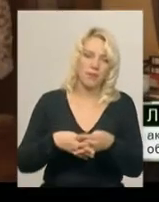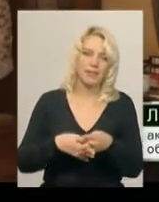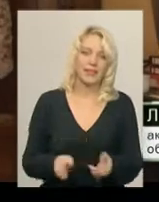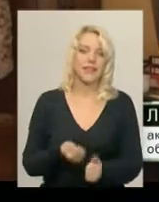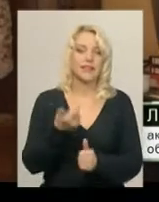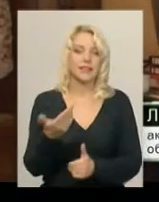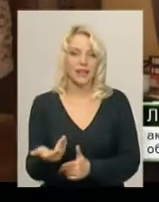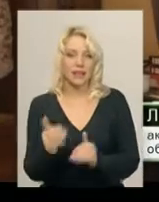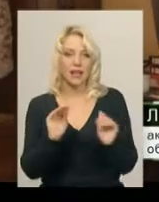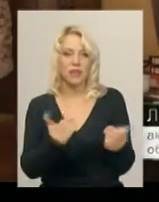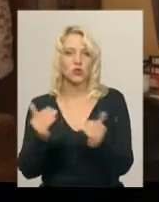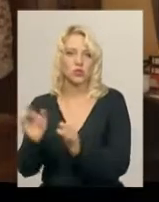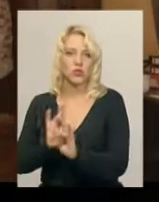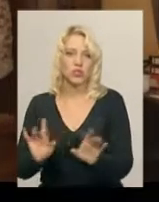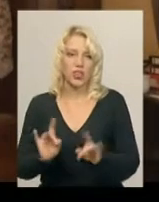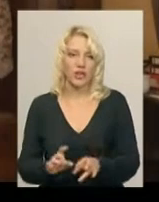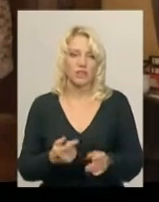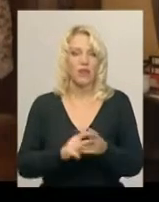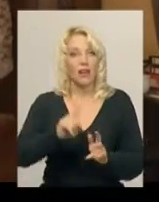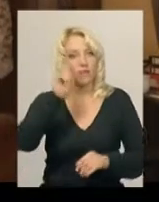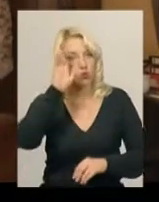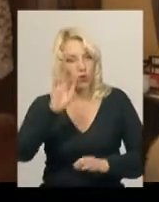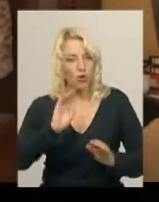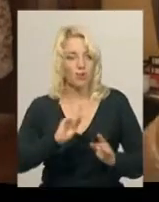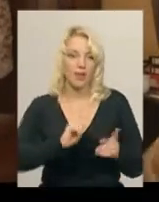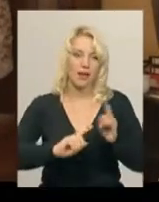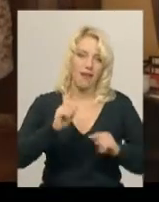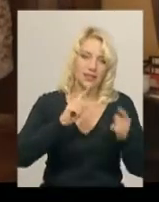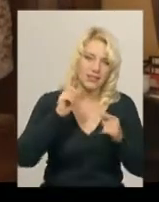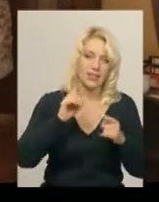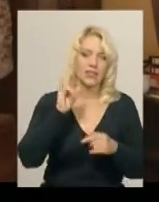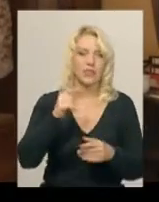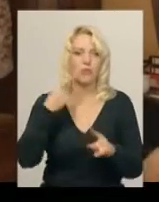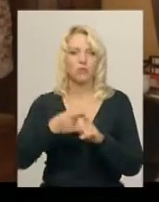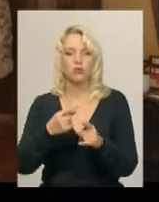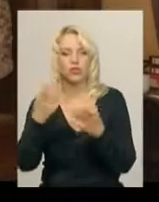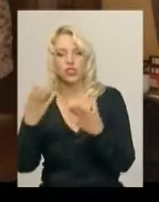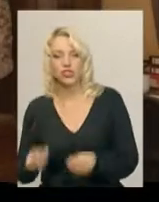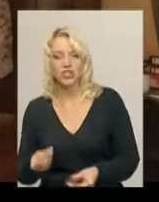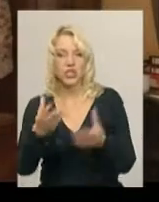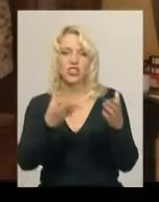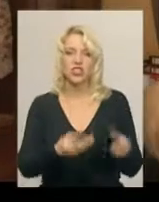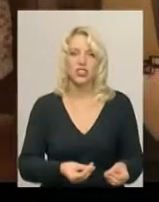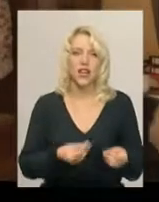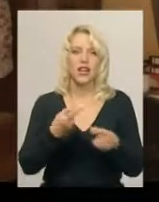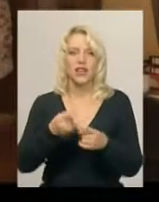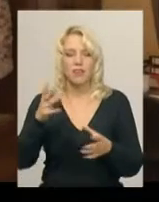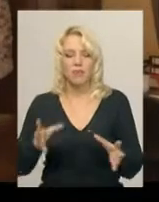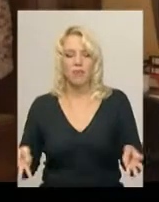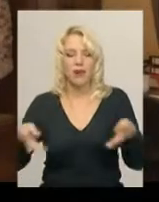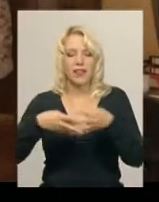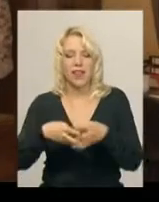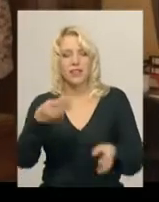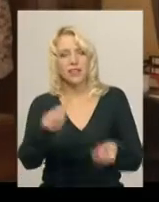сюжетів. Є навіть якісь фрагменти з відомих казачок. А до них приєднується ще, ще, ще. Вплітаються